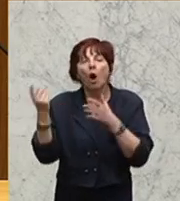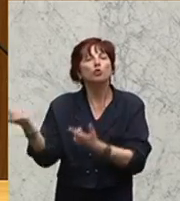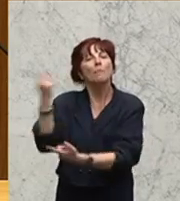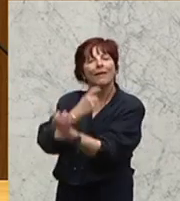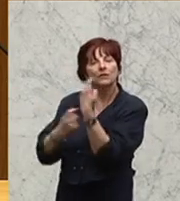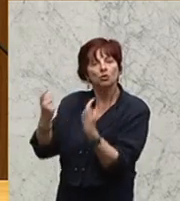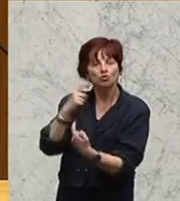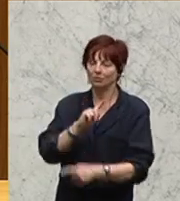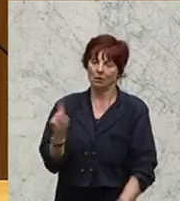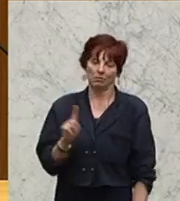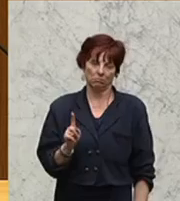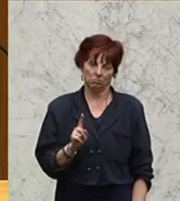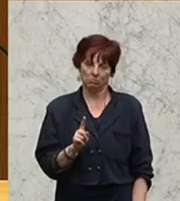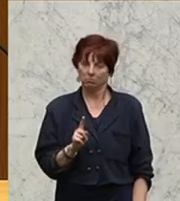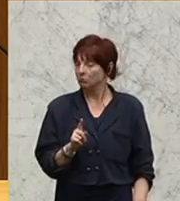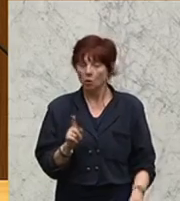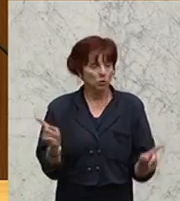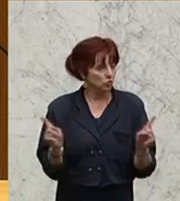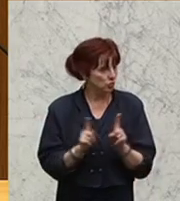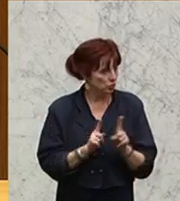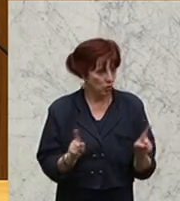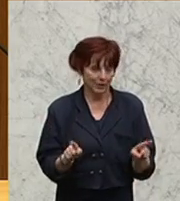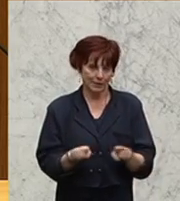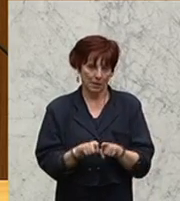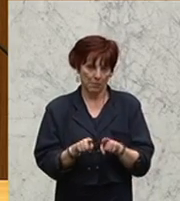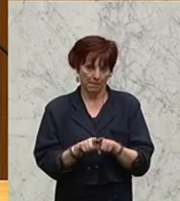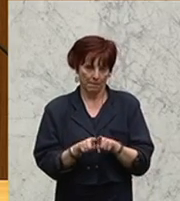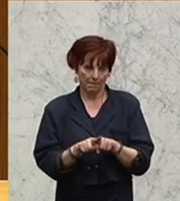Diese Gleichsetzung ist falsch. Es ist ein